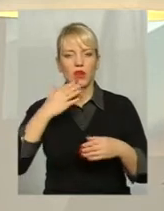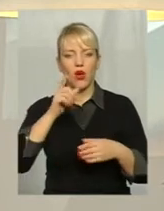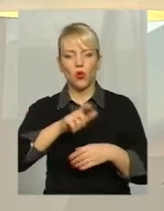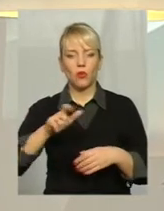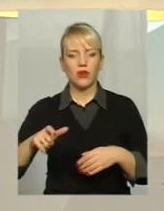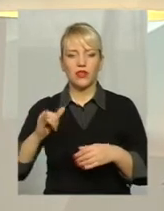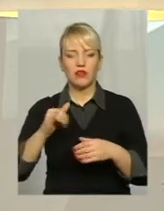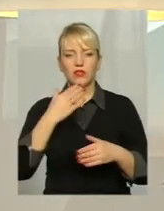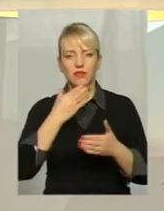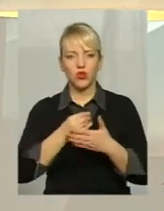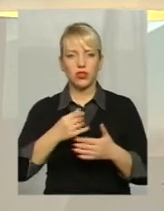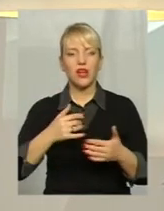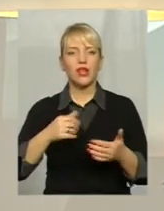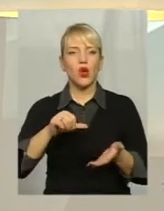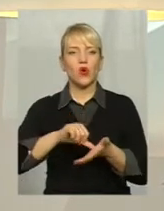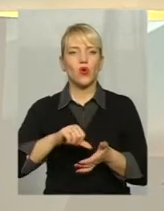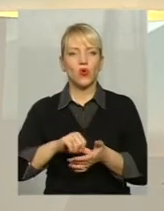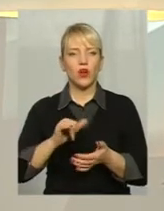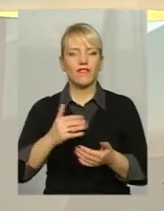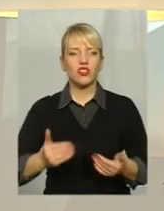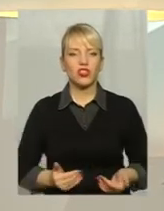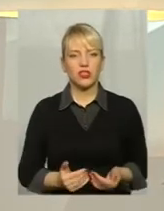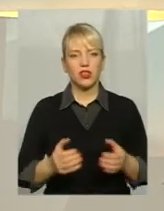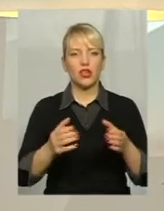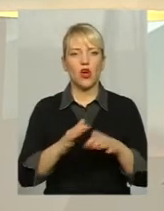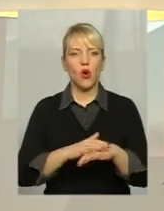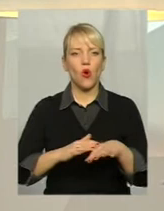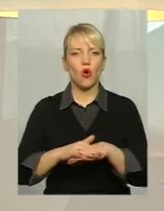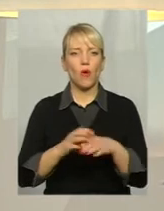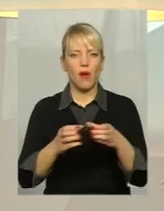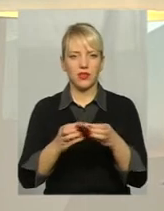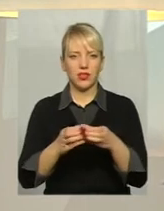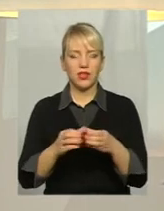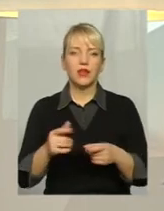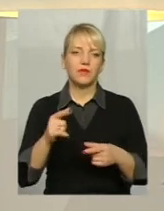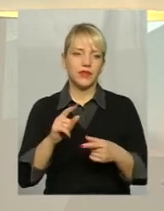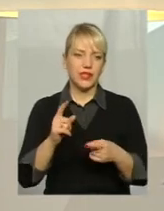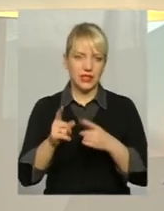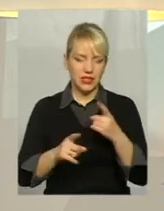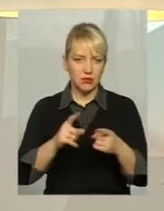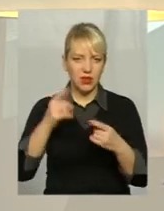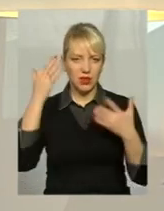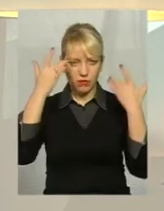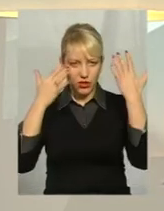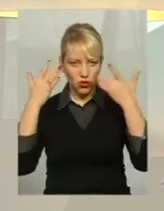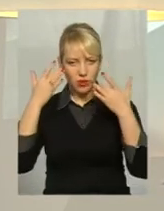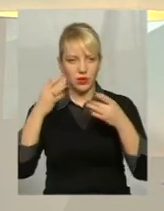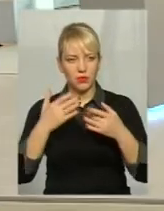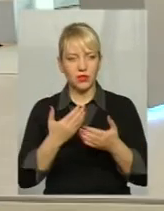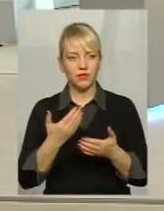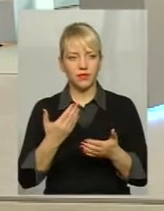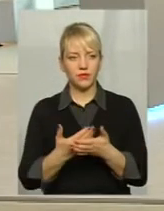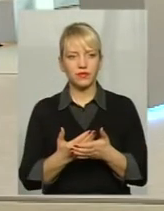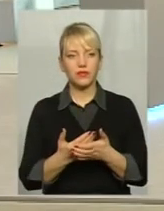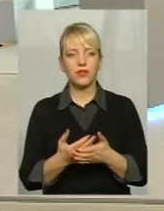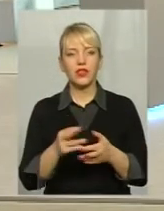громади Виходить, з того треба починати? З зміни стереотипів? Десь частково, так? Так,